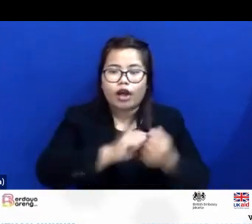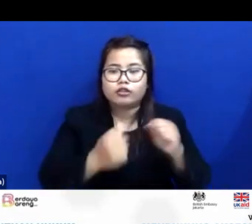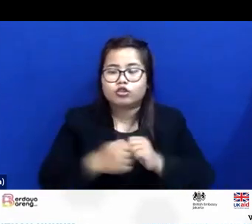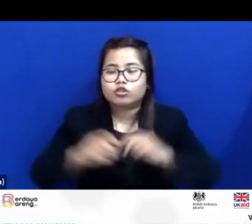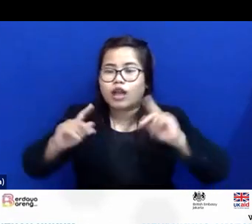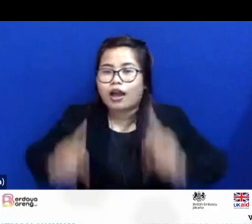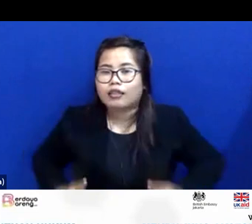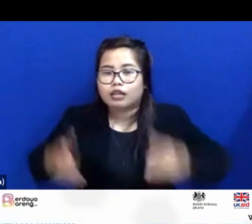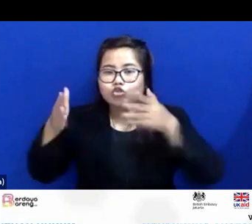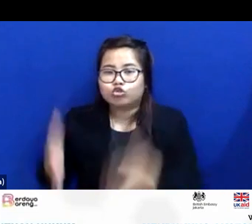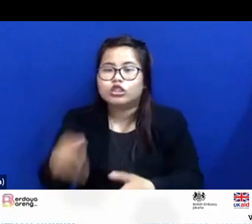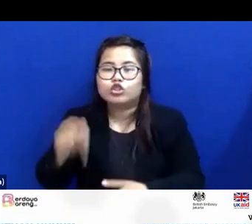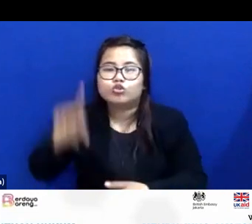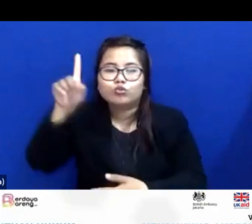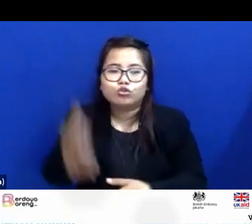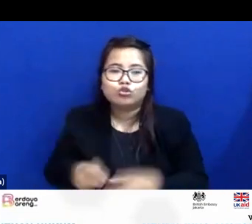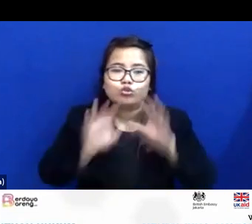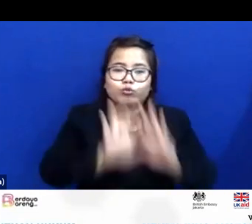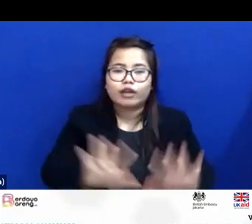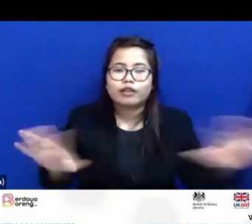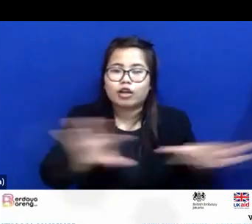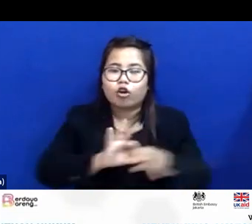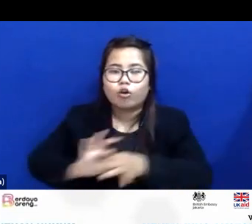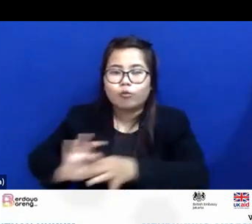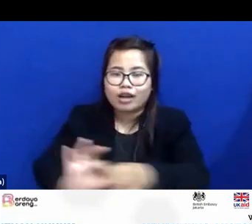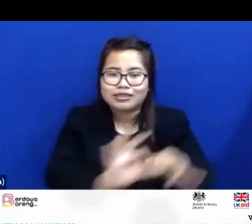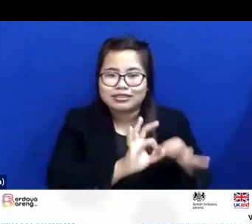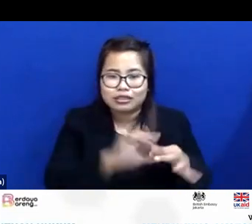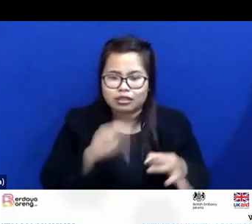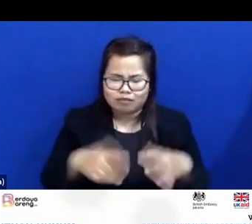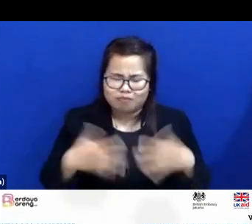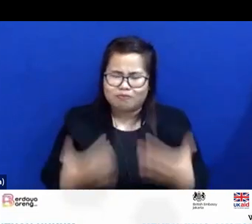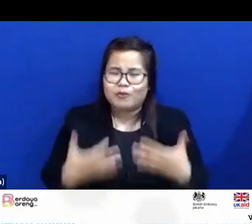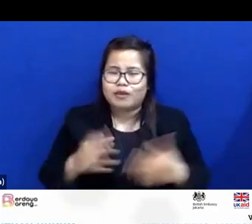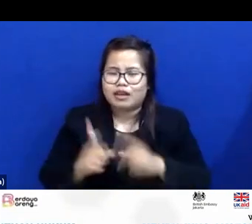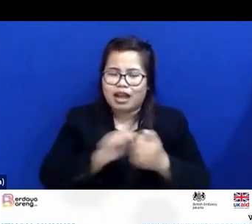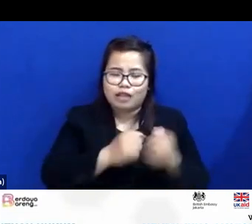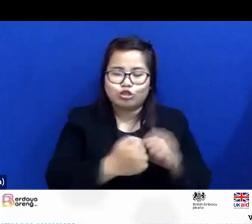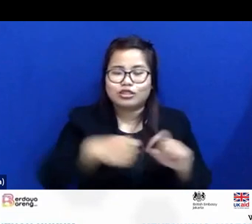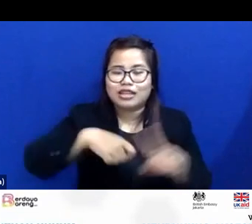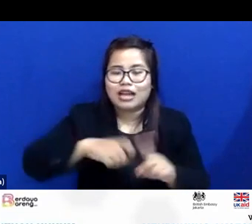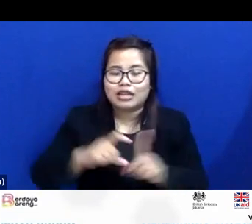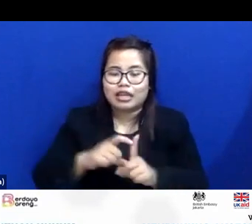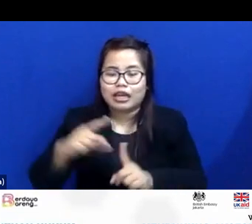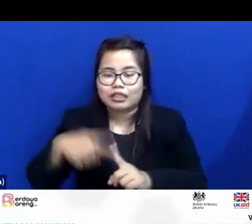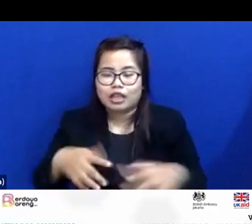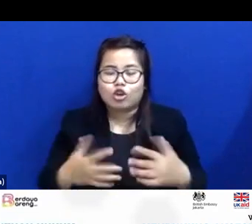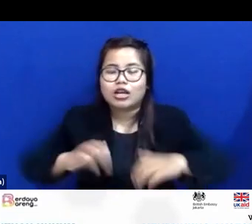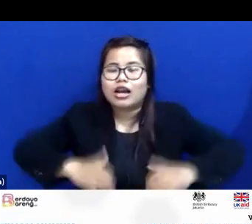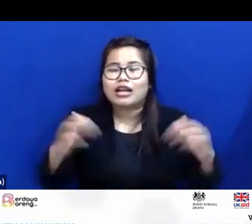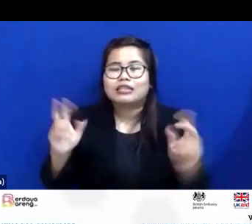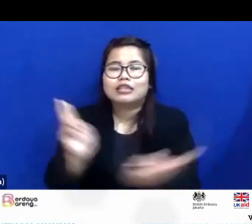tertentu itu membutuhkan banyak kolaborasi bagaimana dalam kasus KDRT kerasa seksual psikolog